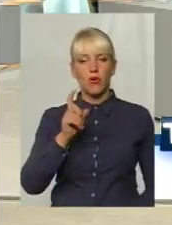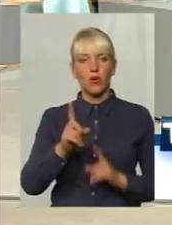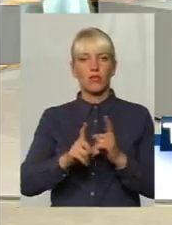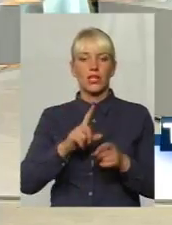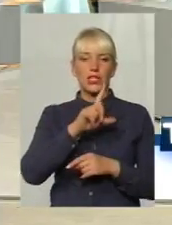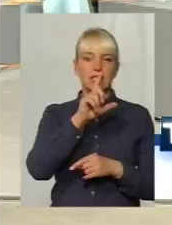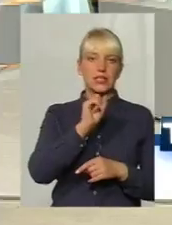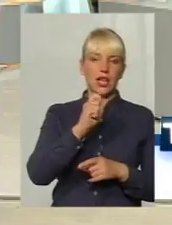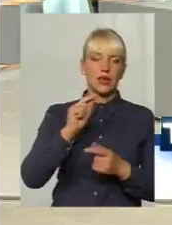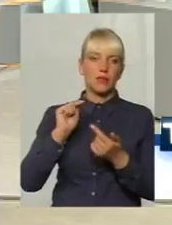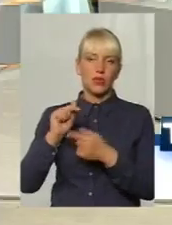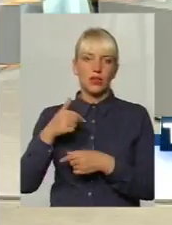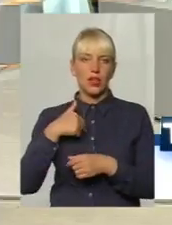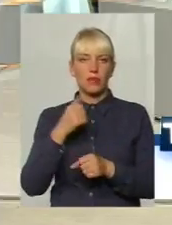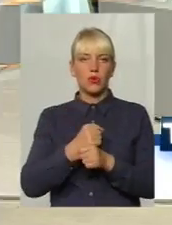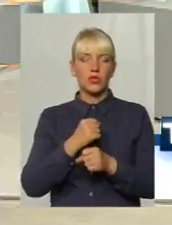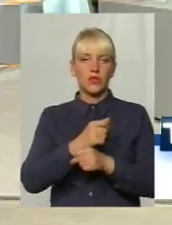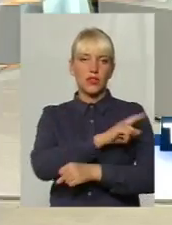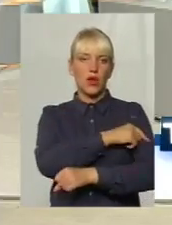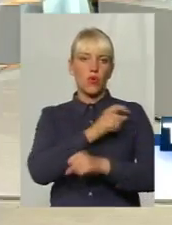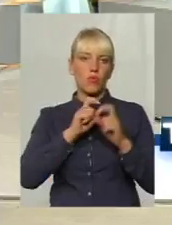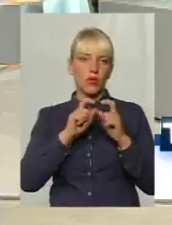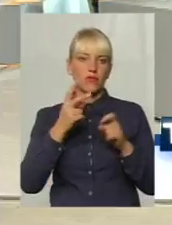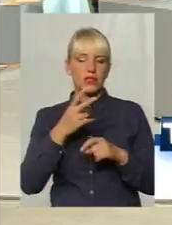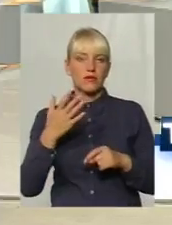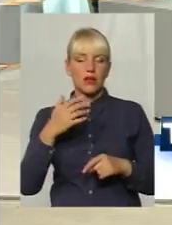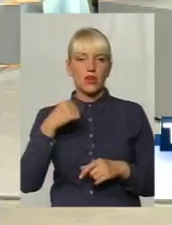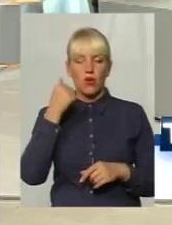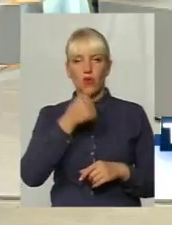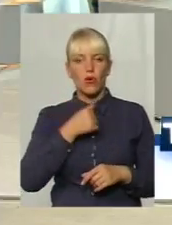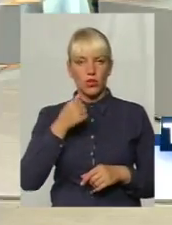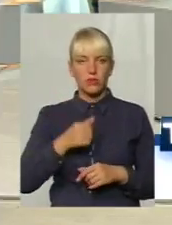попрацювала в медицині 25 років.